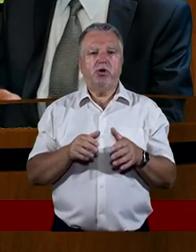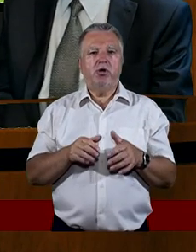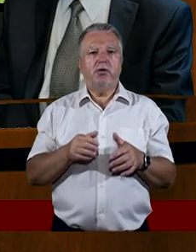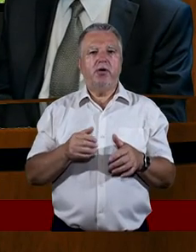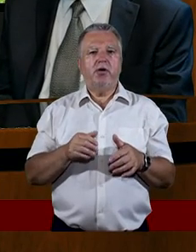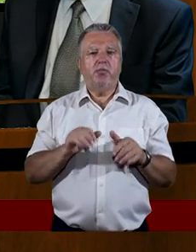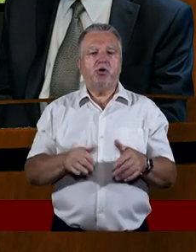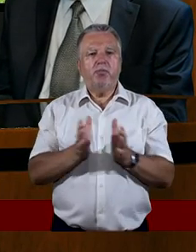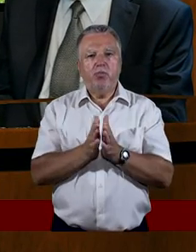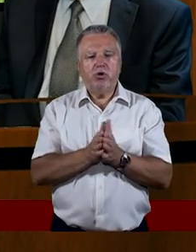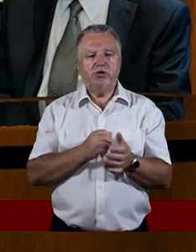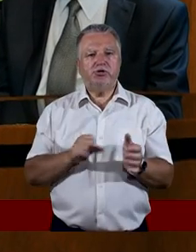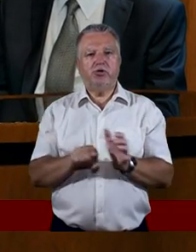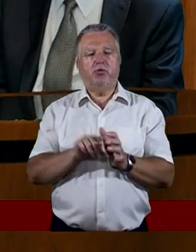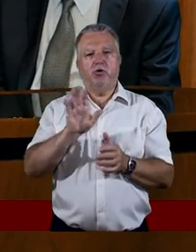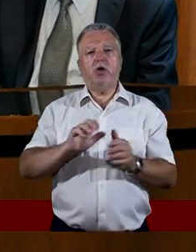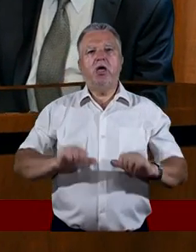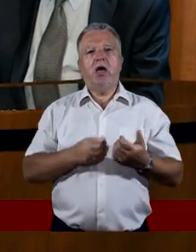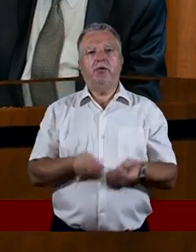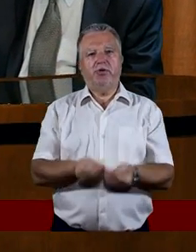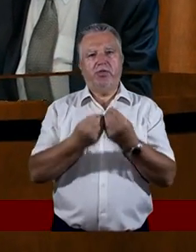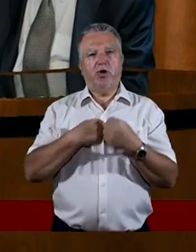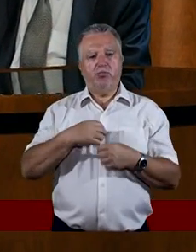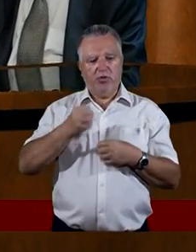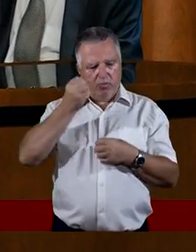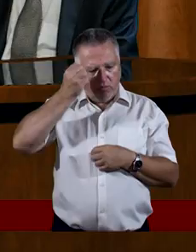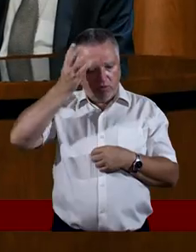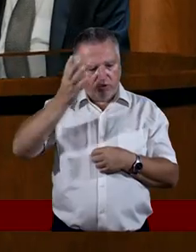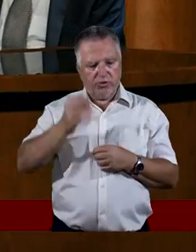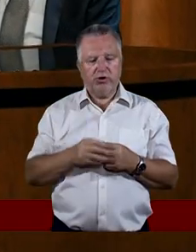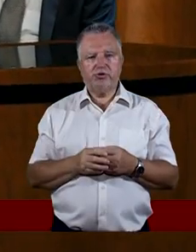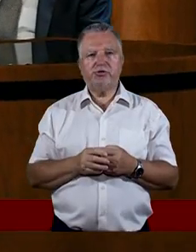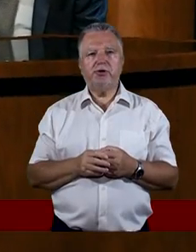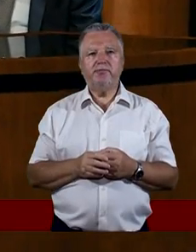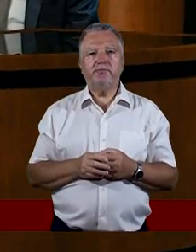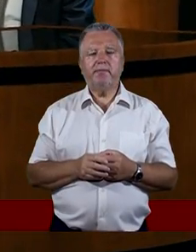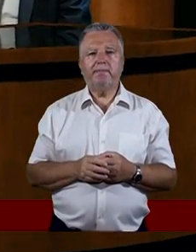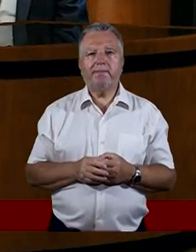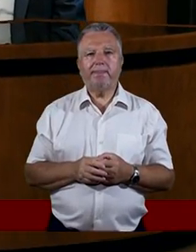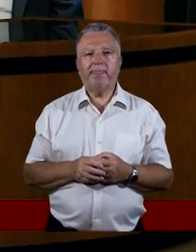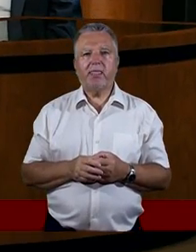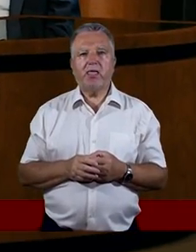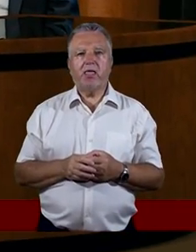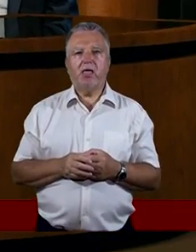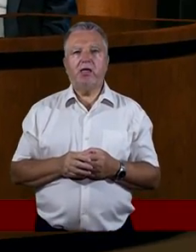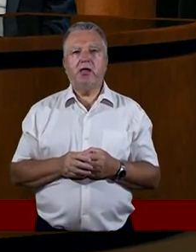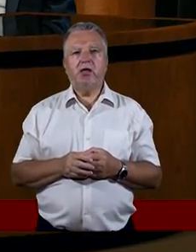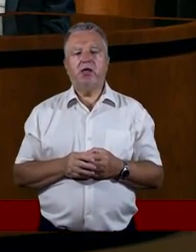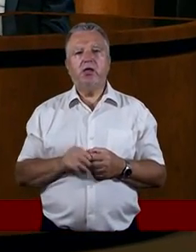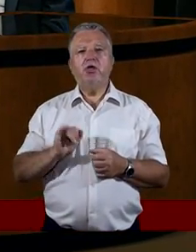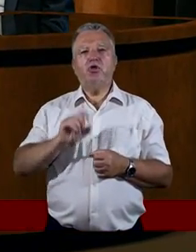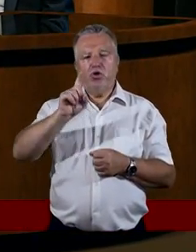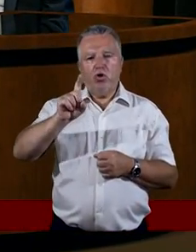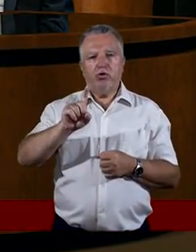o to, żeby dał mi mądrość, jeżeli jest to Jego wolą. I On uzna, że to jest odpowiedni czas. Nie dla mnie, tylko dla tej